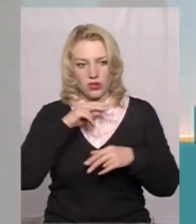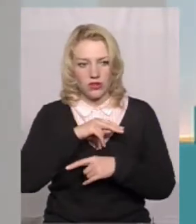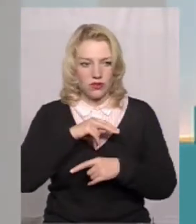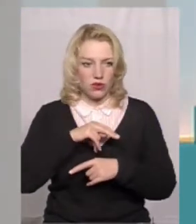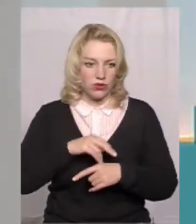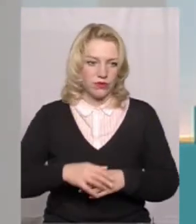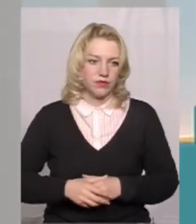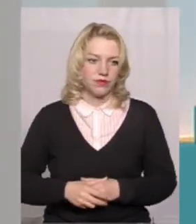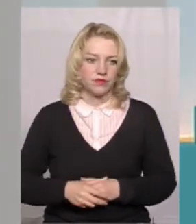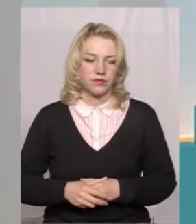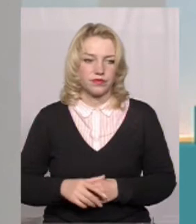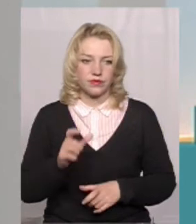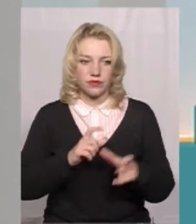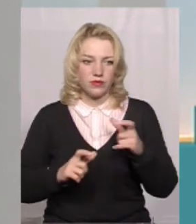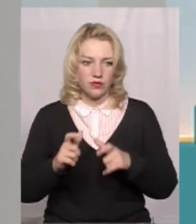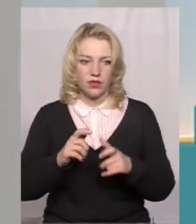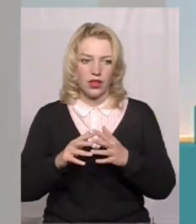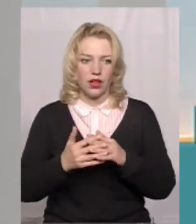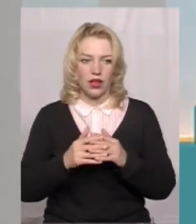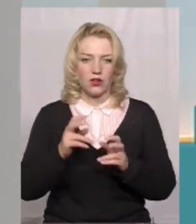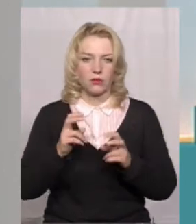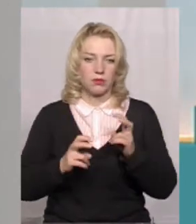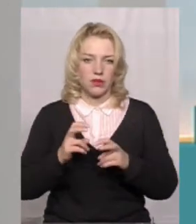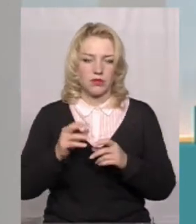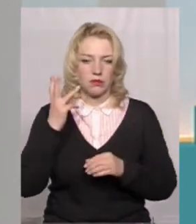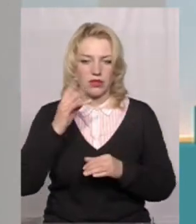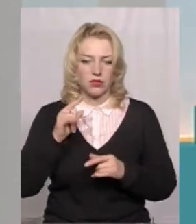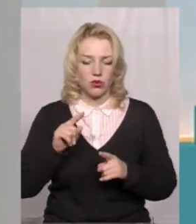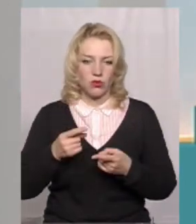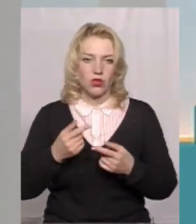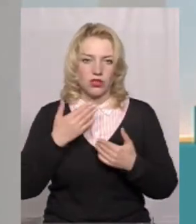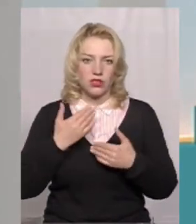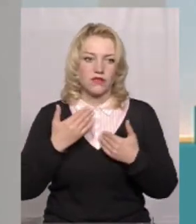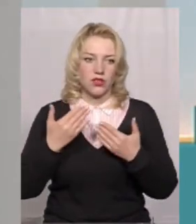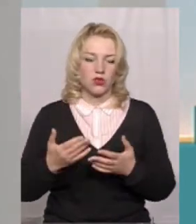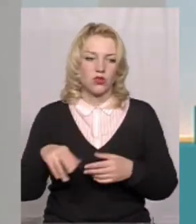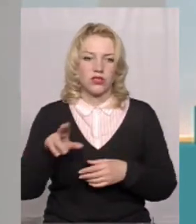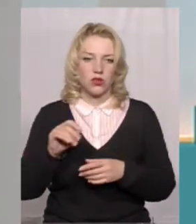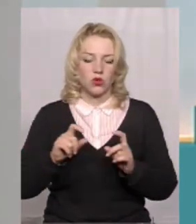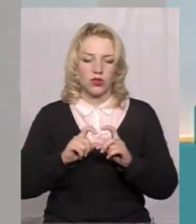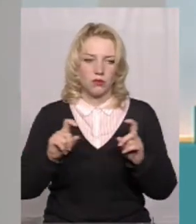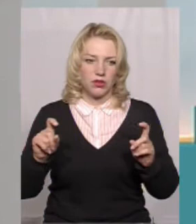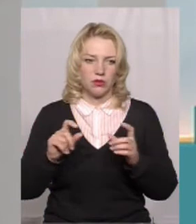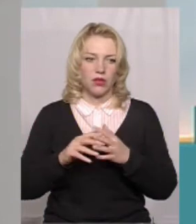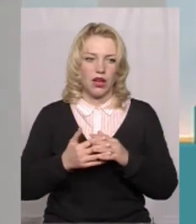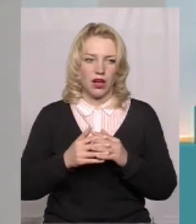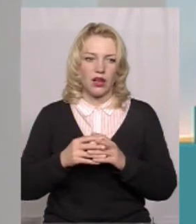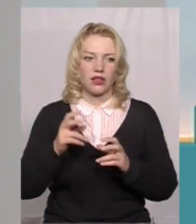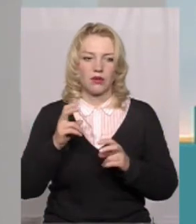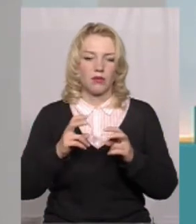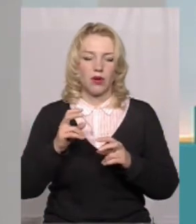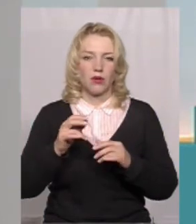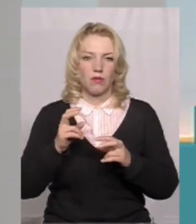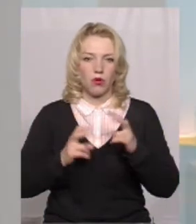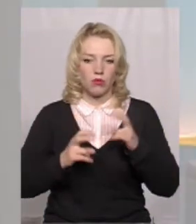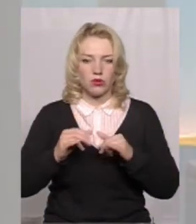назвати, агропідприємствами на Хмельниччині. Для цього звернулися до Департаменту агропромислового розвитку